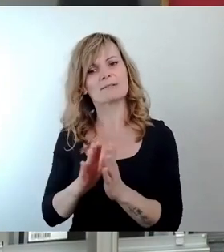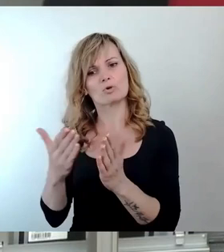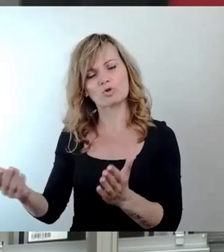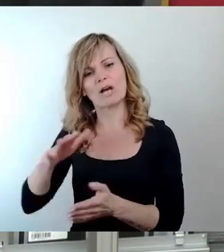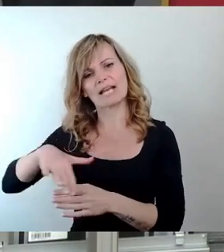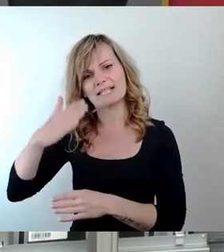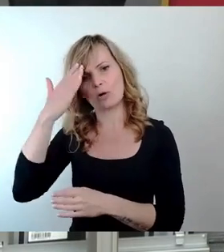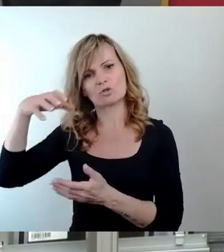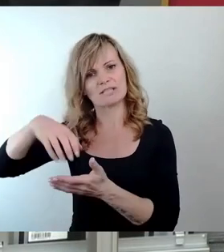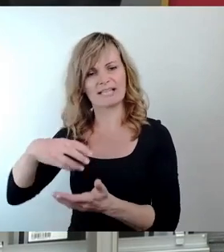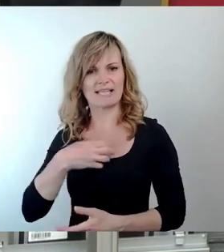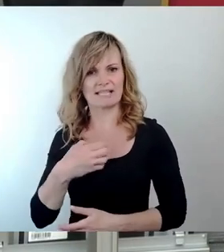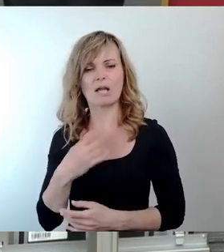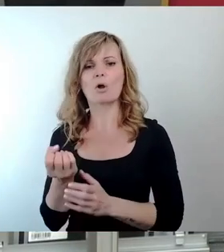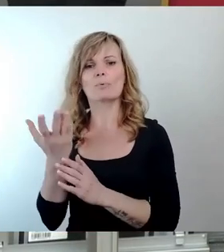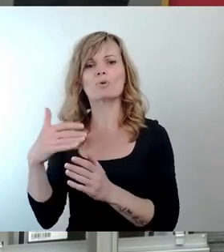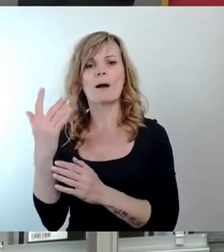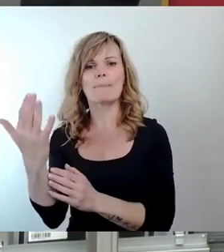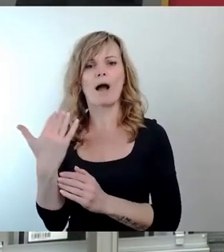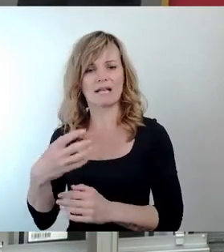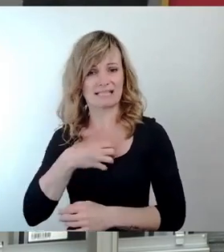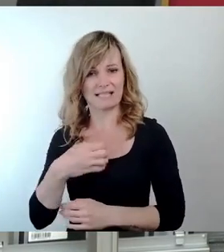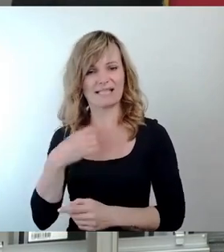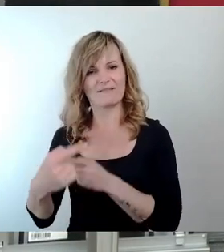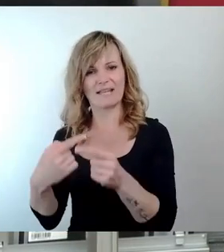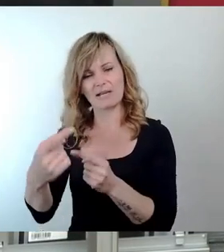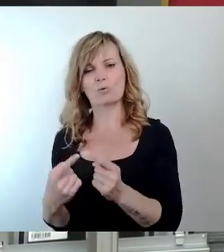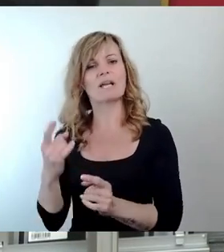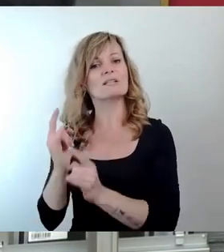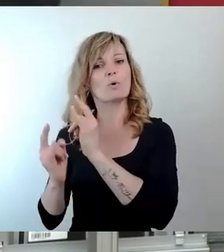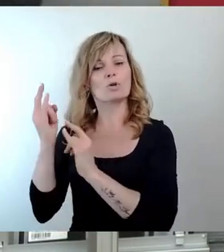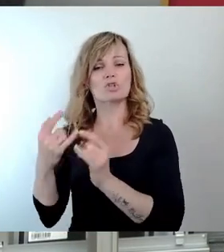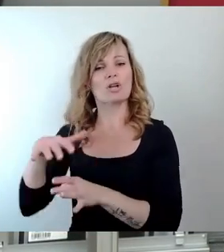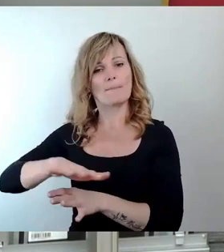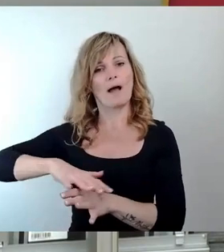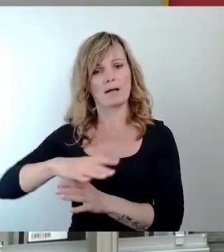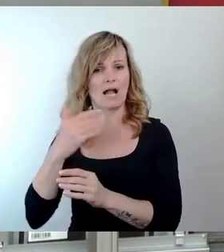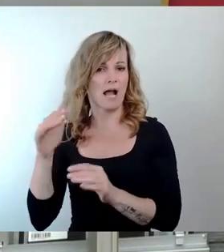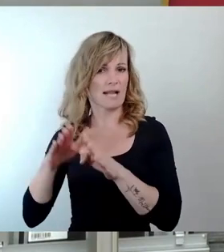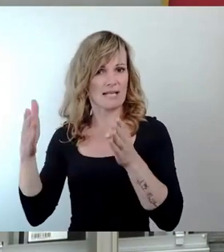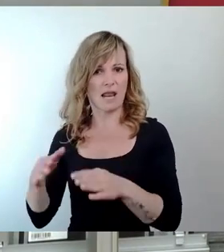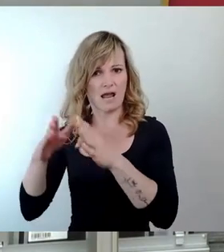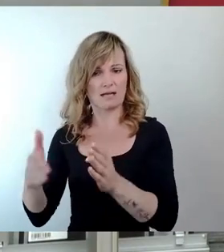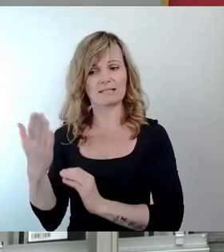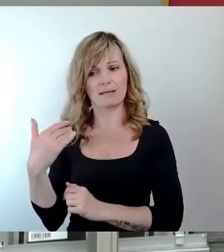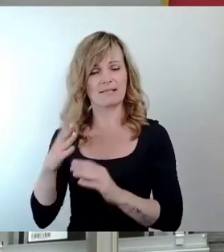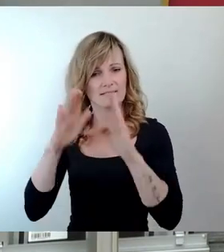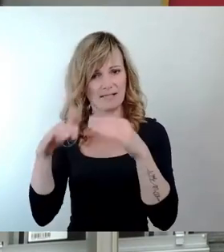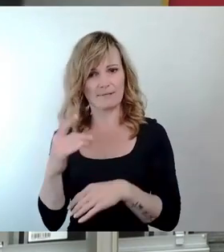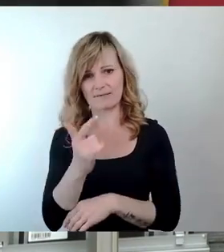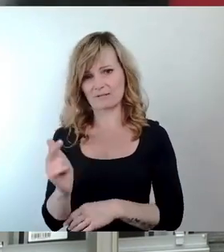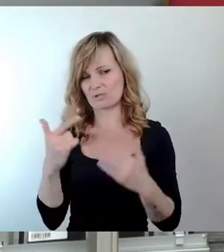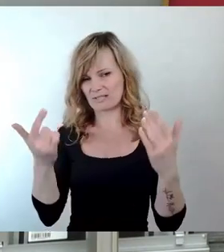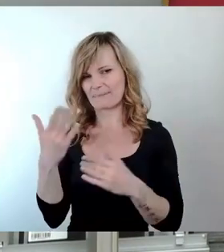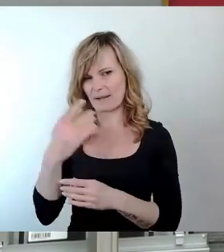Blüherpark Dresden – Entwicklung der historischen Parkanlage, welche im Dezember 2007 vom damaligen Beigeordneten für Wirtschaft und